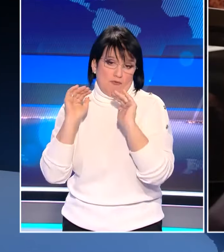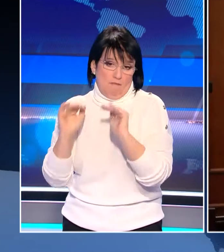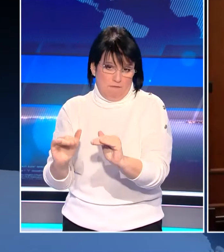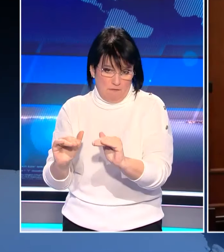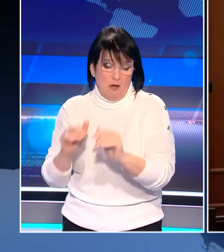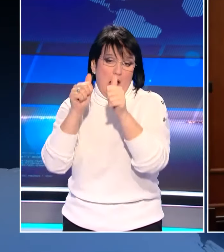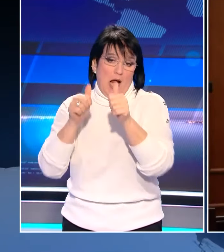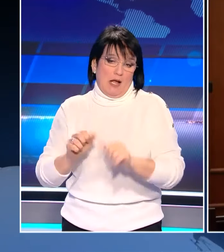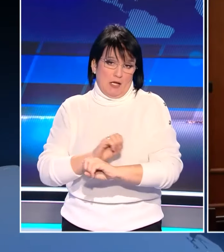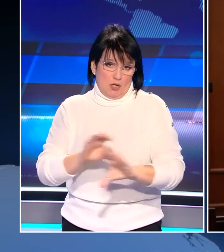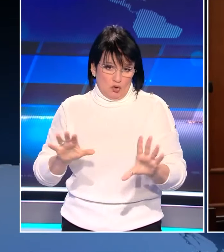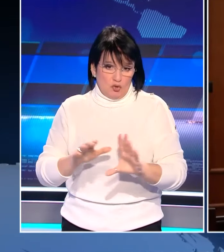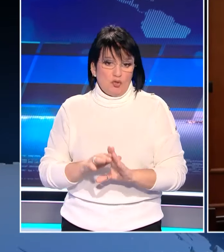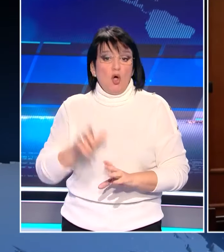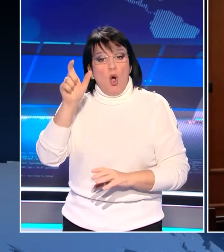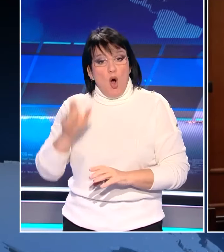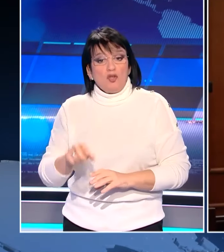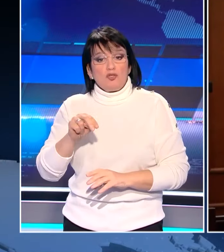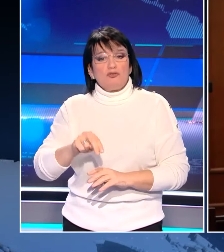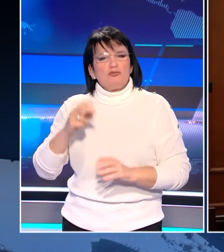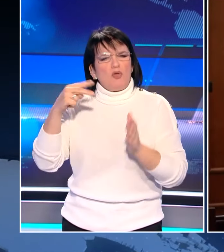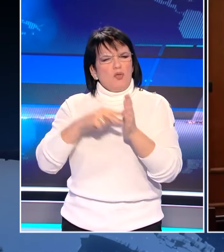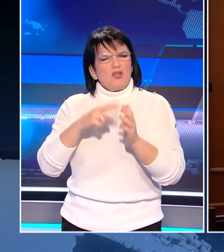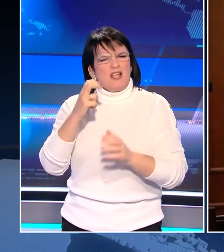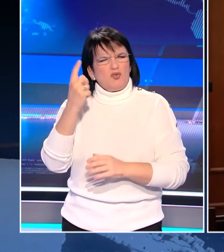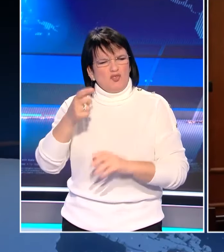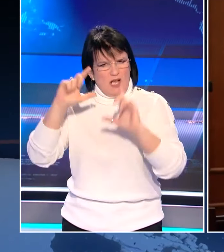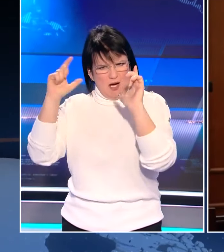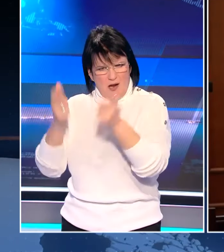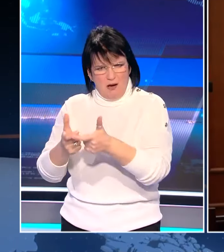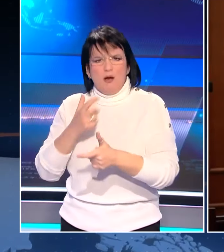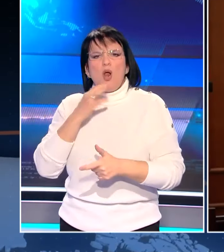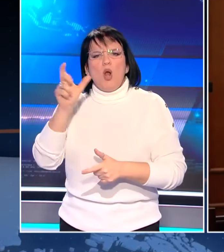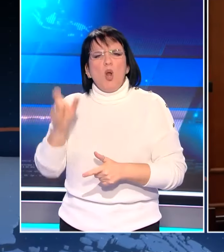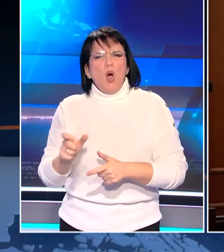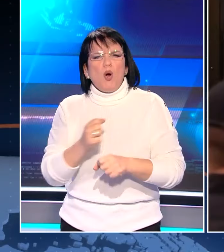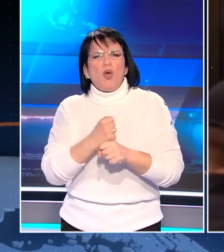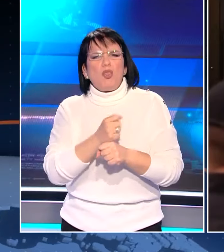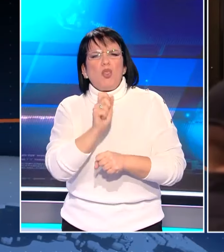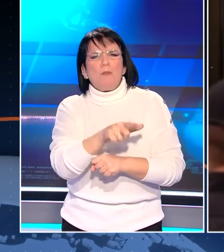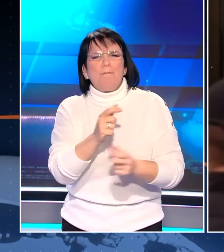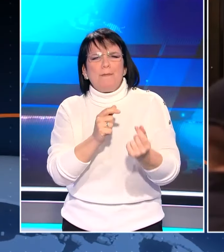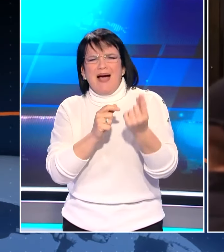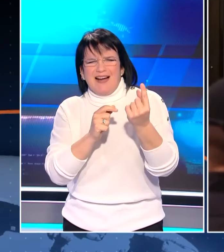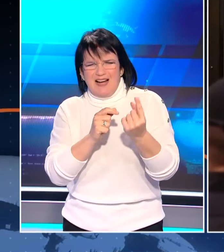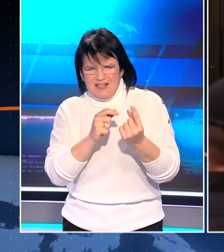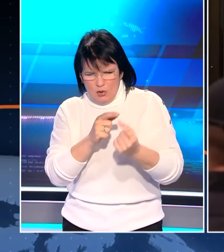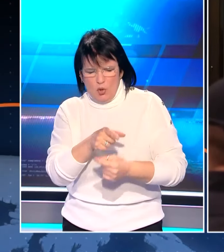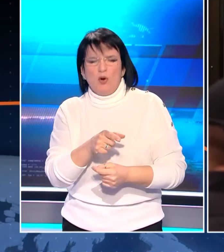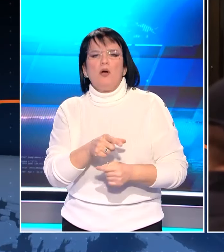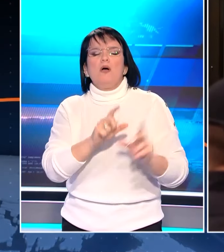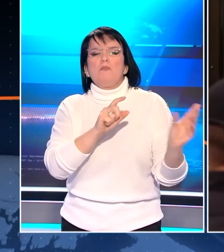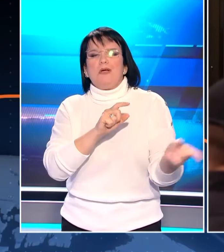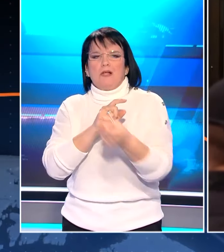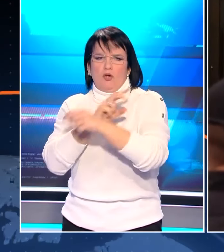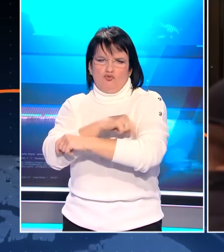αναφέρεται στην ανακοίνωση. Ο Ναβάλνη συνελήφθη το 2021 μετά την ανάρρωσή του από μια απόπειρα δολοφονίας με δηλητήριο που